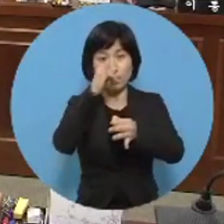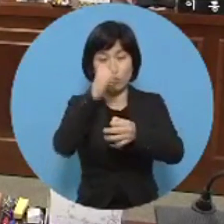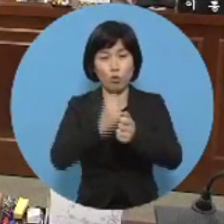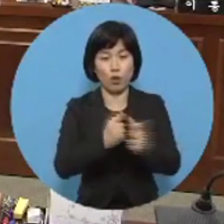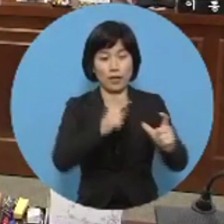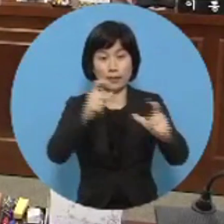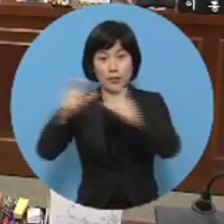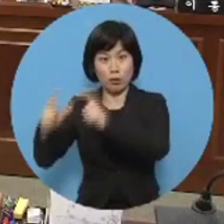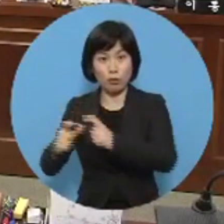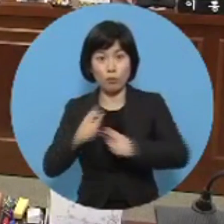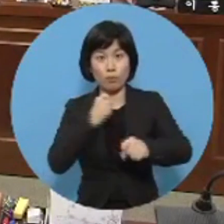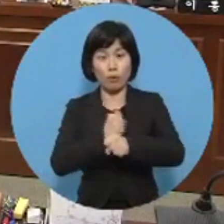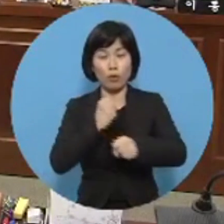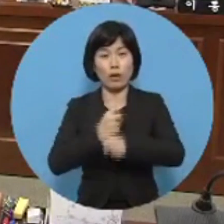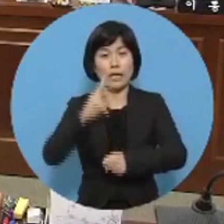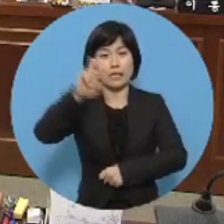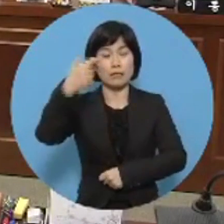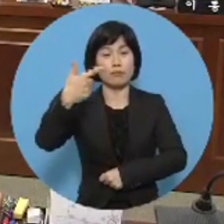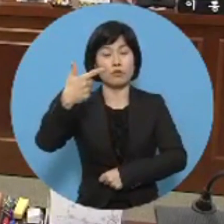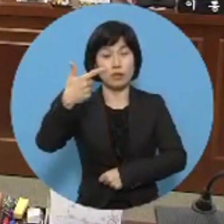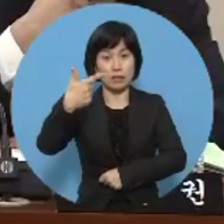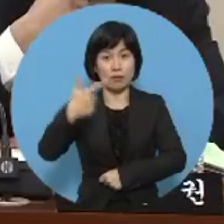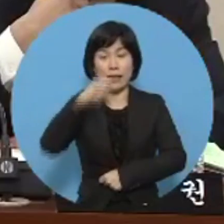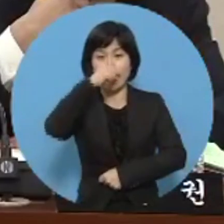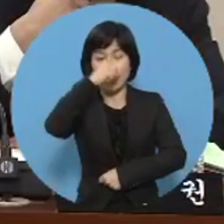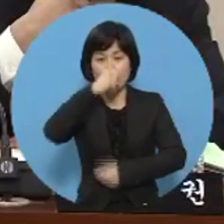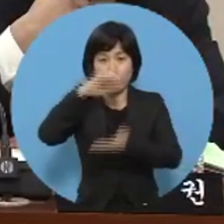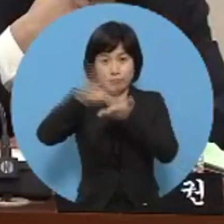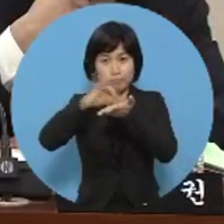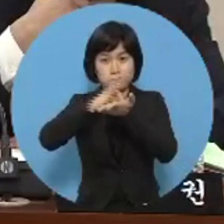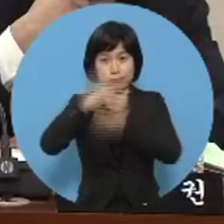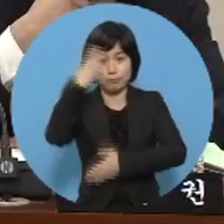실국의 2016년 예산안 심사를 진행할 예정입니다.